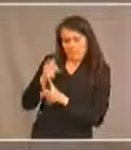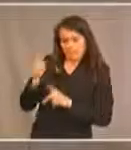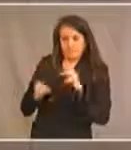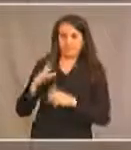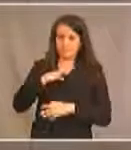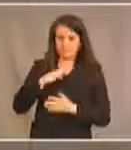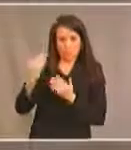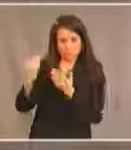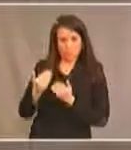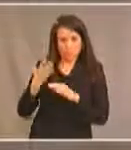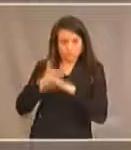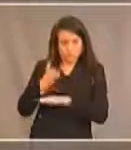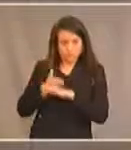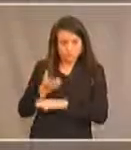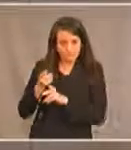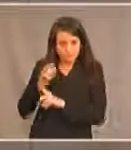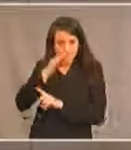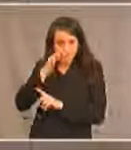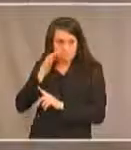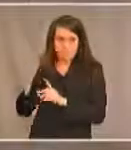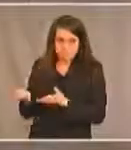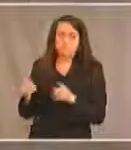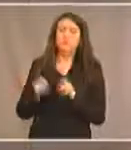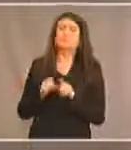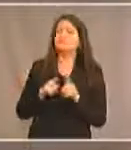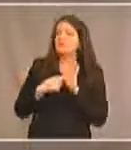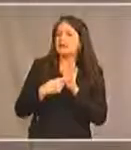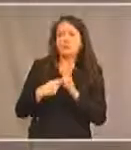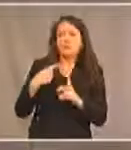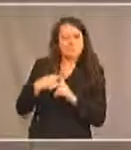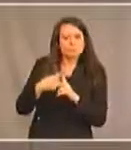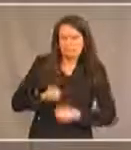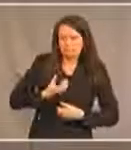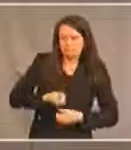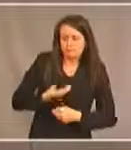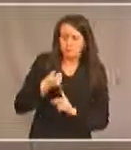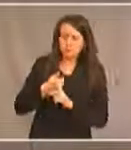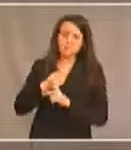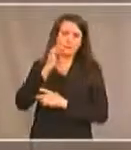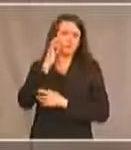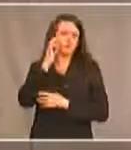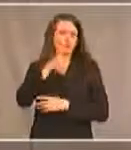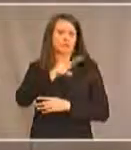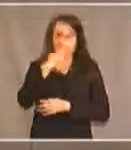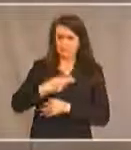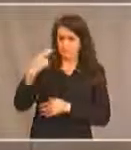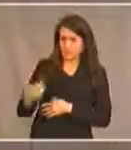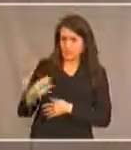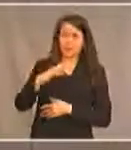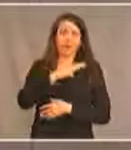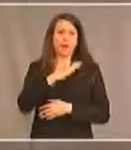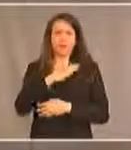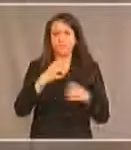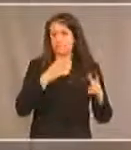qui a des besoins en matière d'accessibilité ou si vous avez des exemples positifs à partager? Êtes-vous un autochtone ayant des handicaps? Êtes-vous un